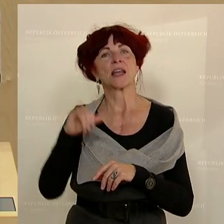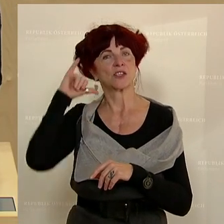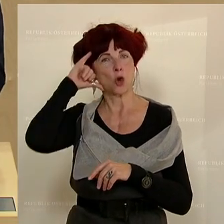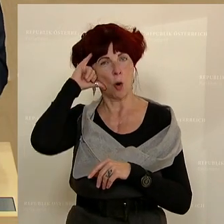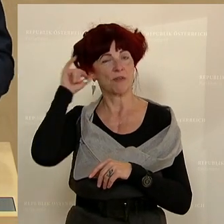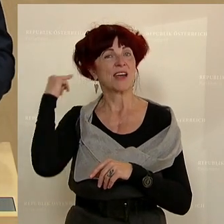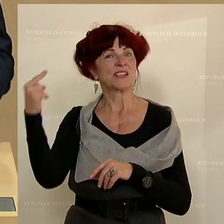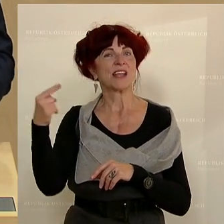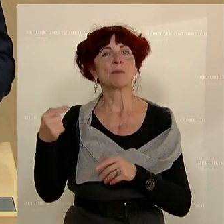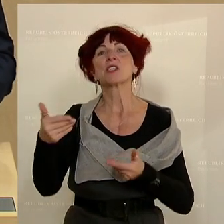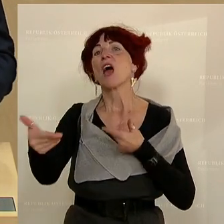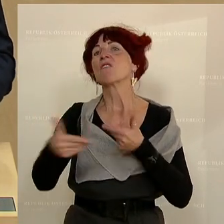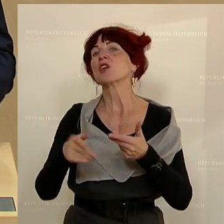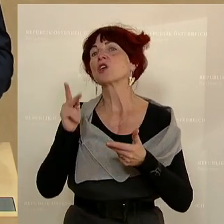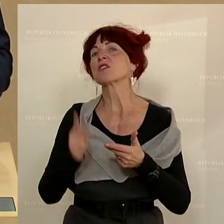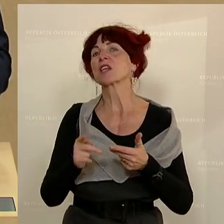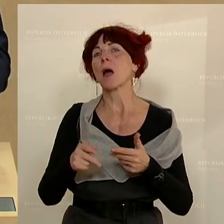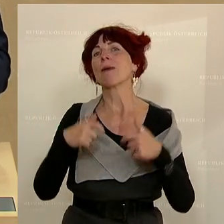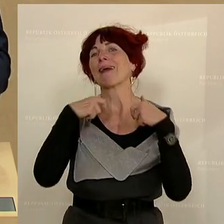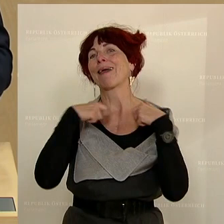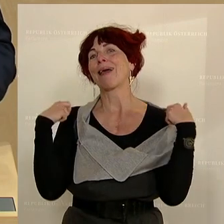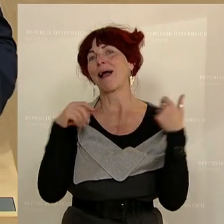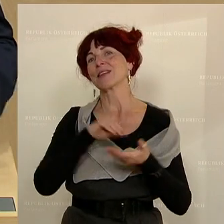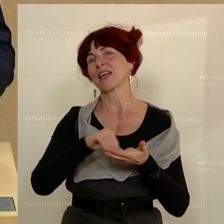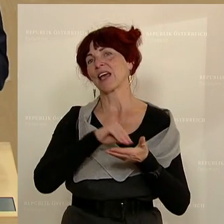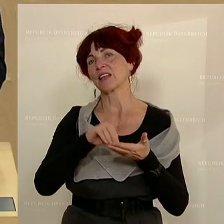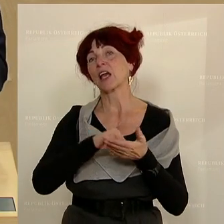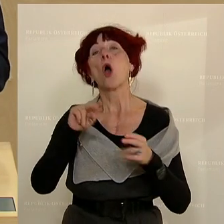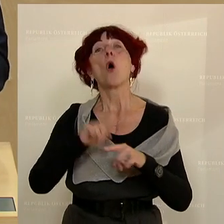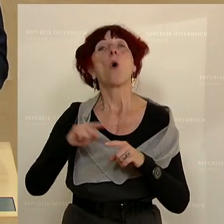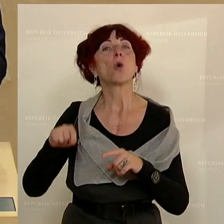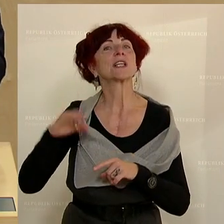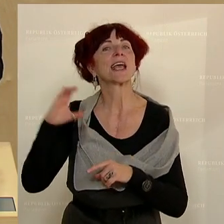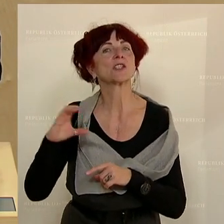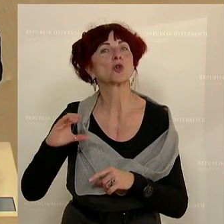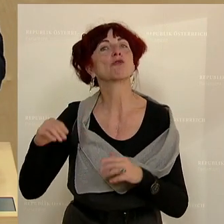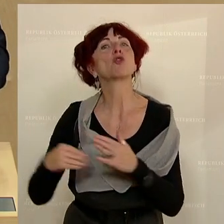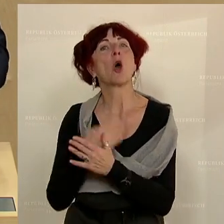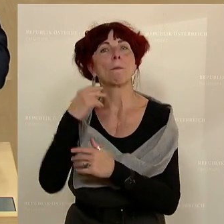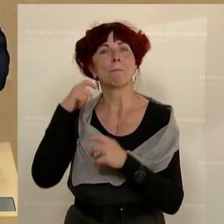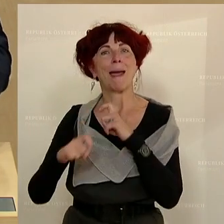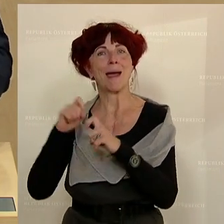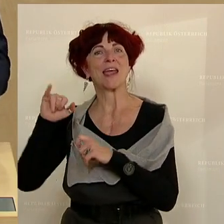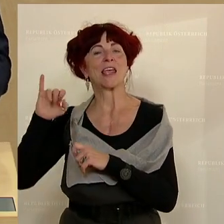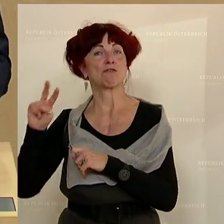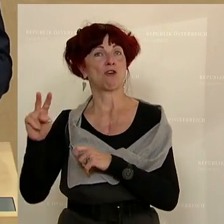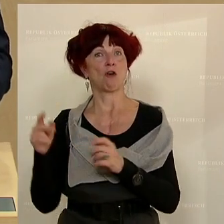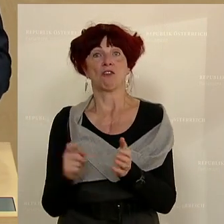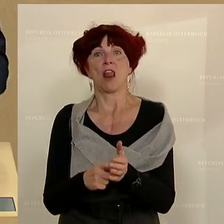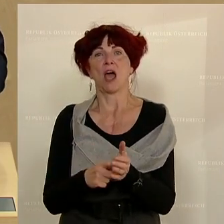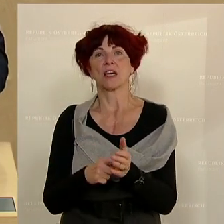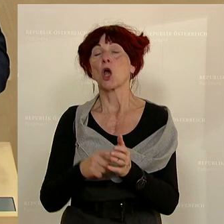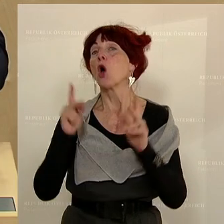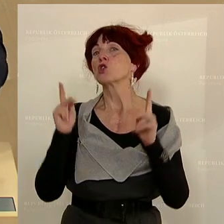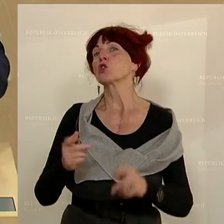-Generalsekretär, der Christoph Neumeier von der IV, haben in einer Tageszeitung vor ein paar Tagen gefordert, endlich die Energiehilfen für die